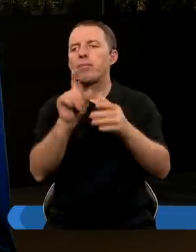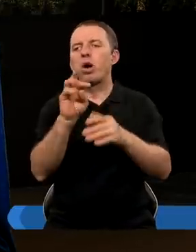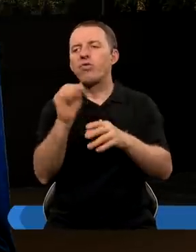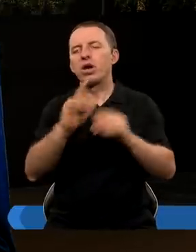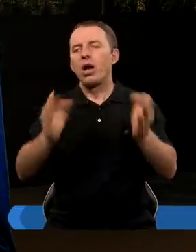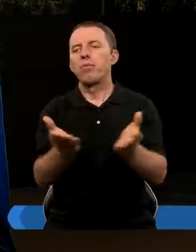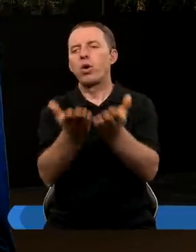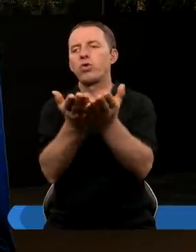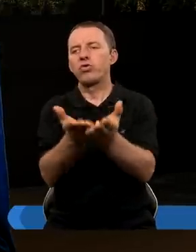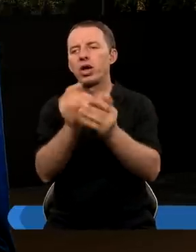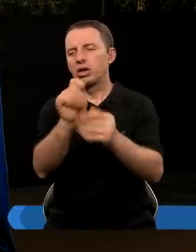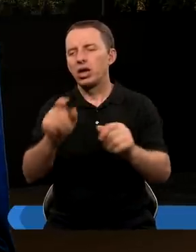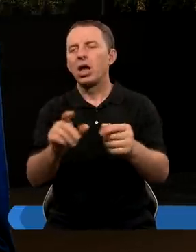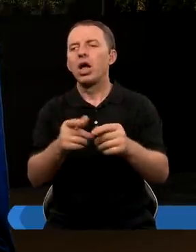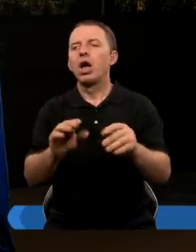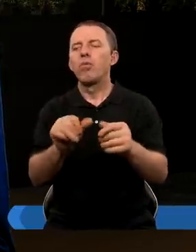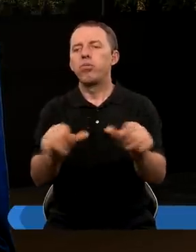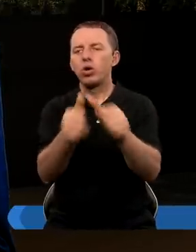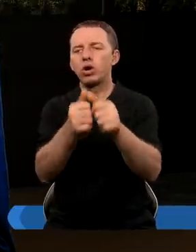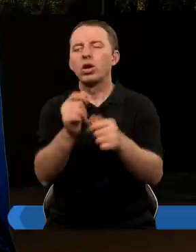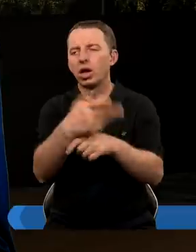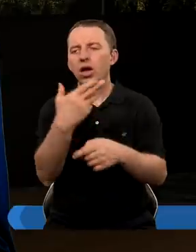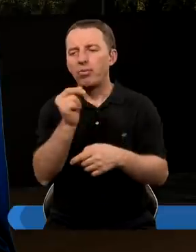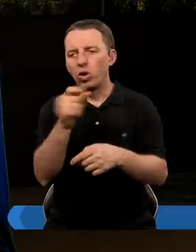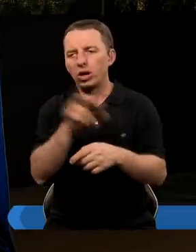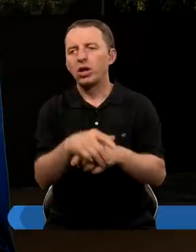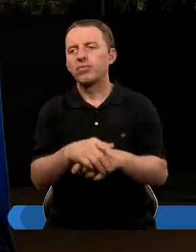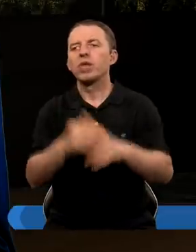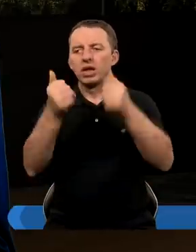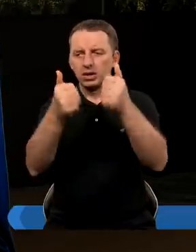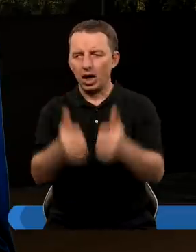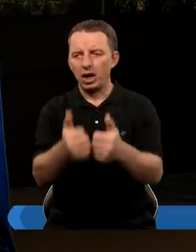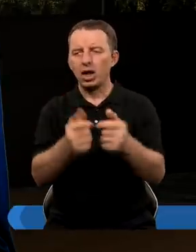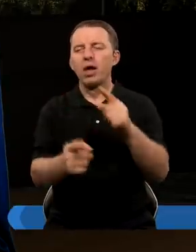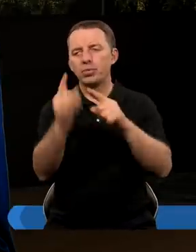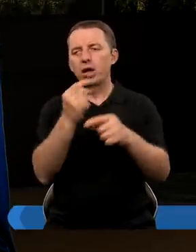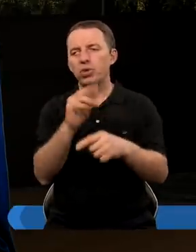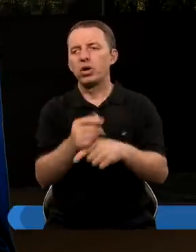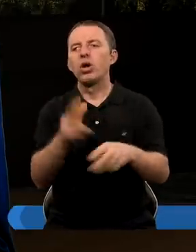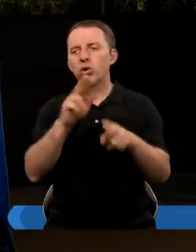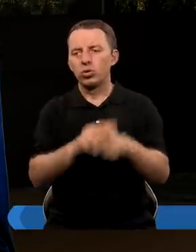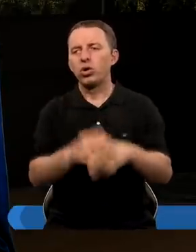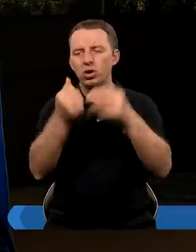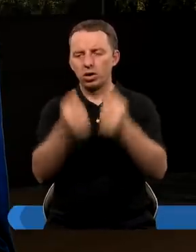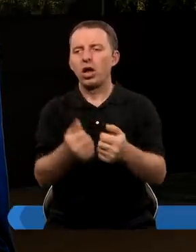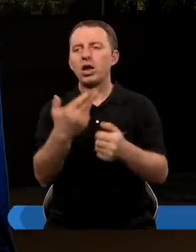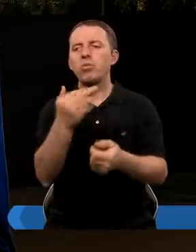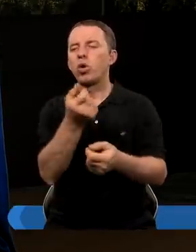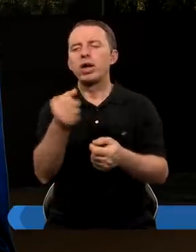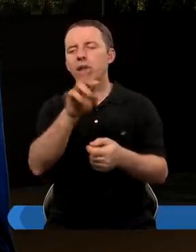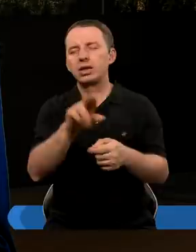prowincji na poświęcenie posągu, który wzniósł król Nabuchodonozor i stanęli przed posągiem, który wystawił